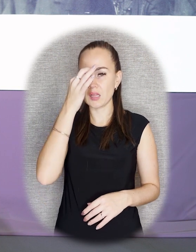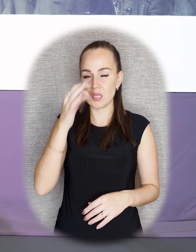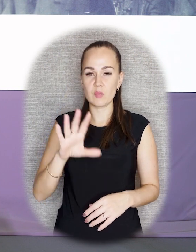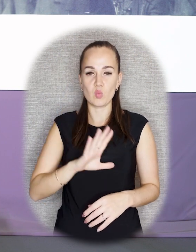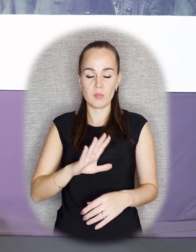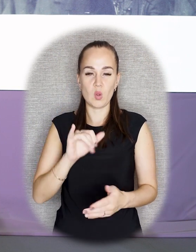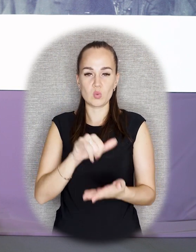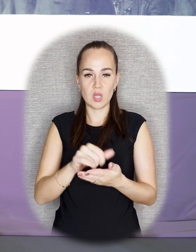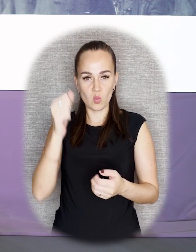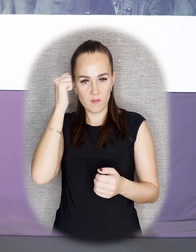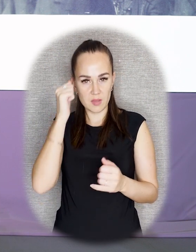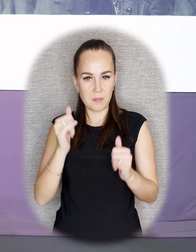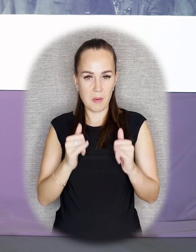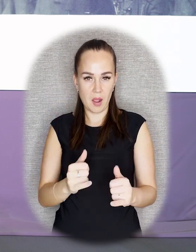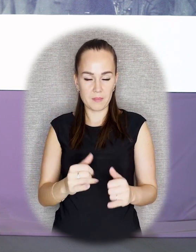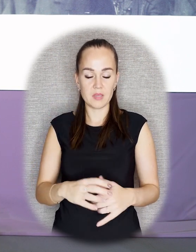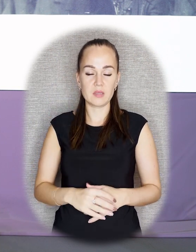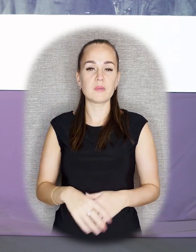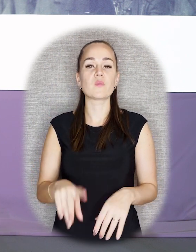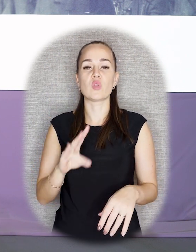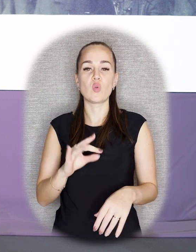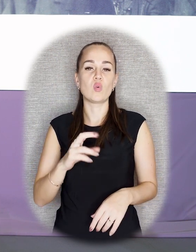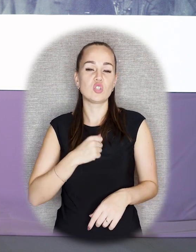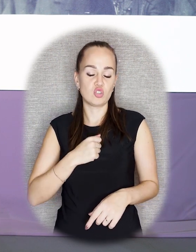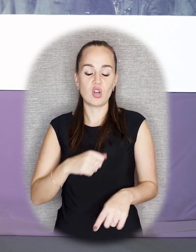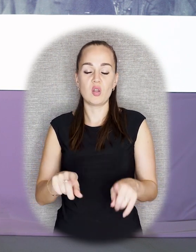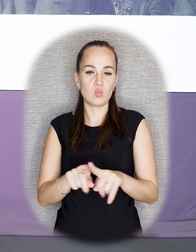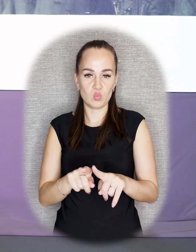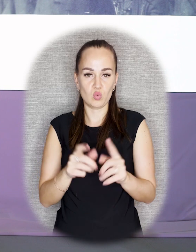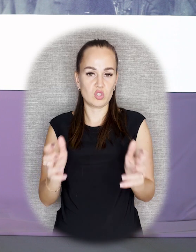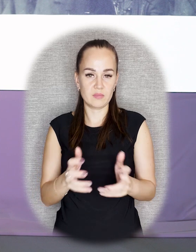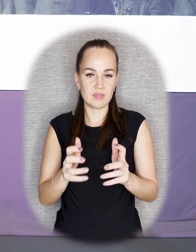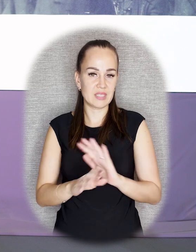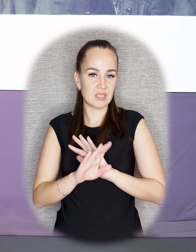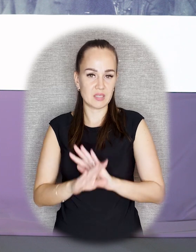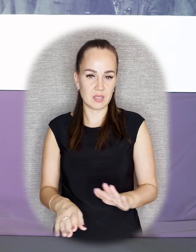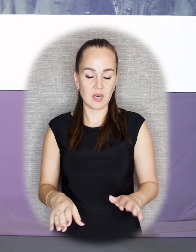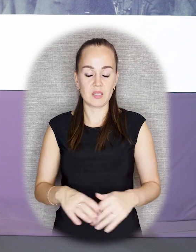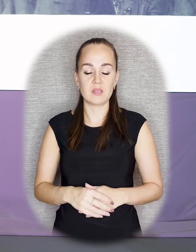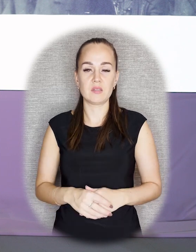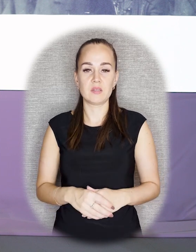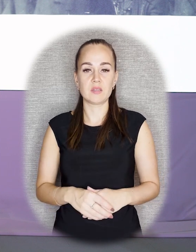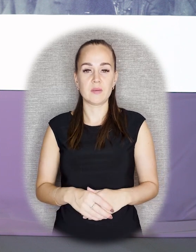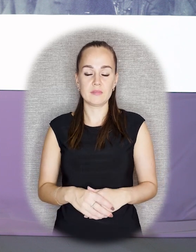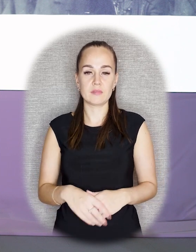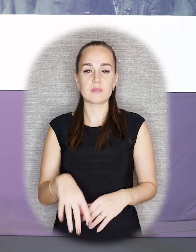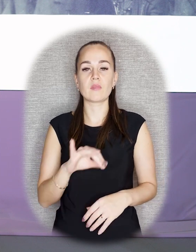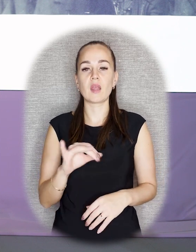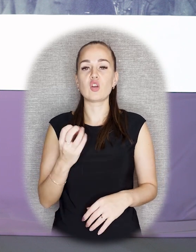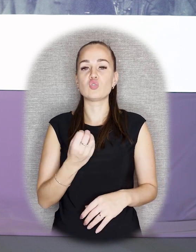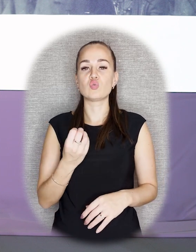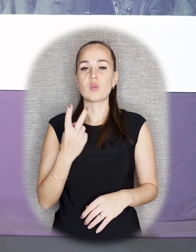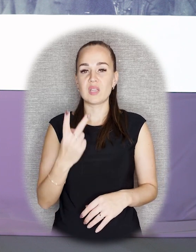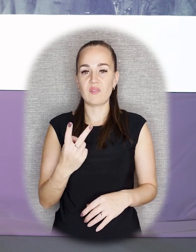Екатеринбурге, скульптора Сергея Дмитриевича Эрези. Он тоже не сохранился. И он был